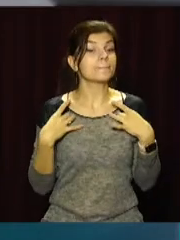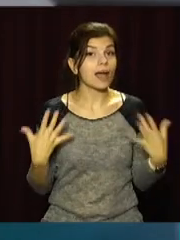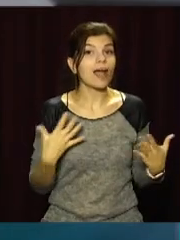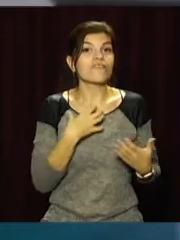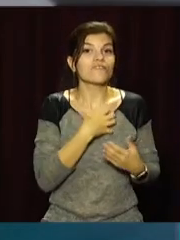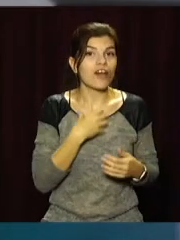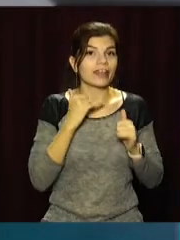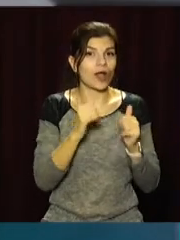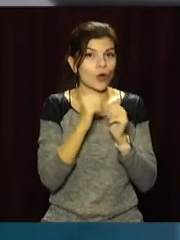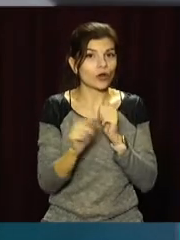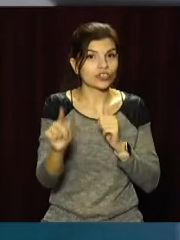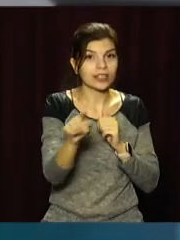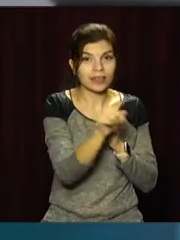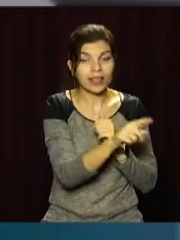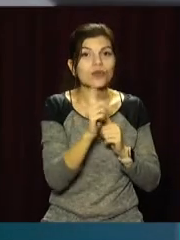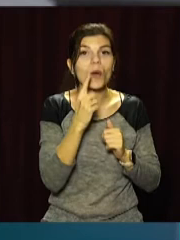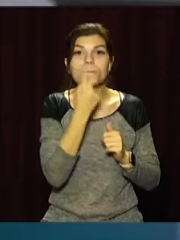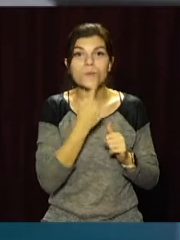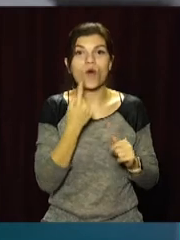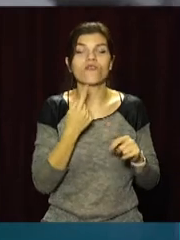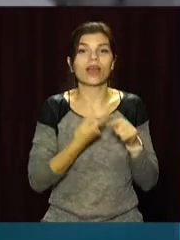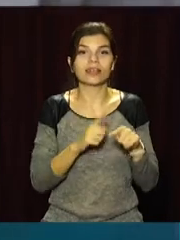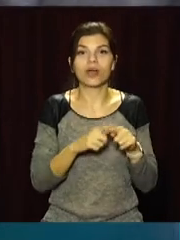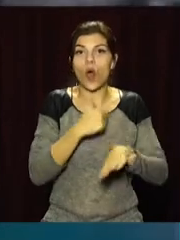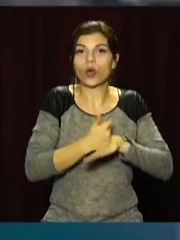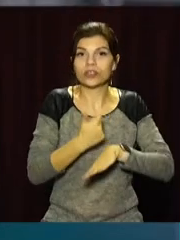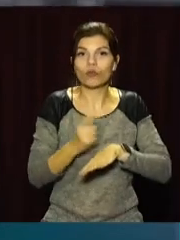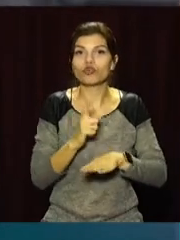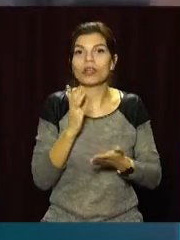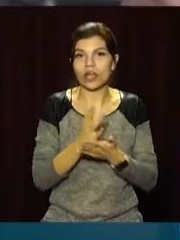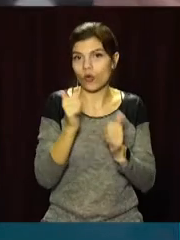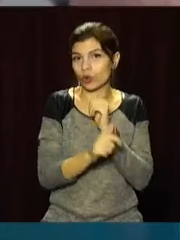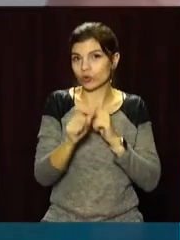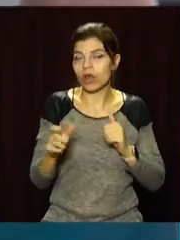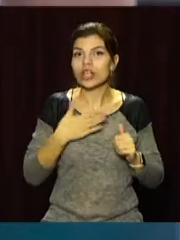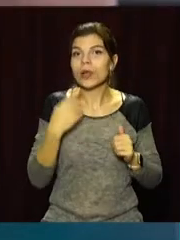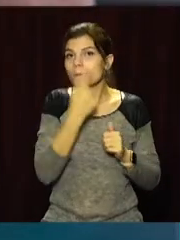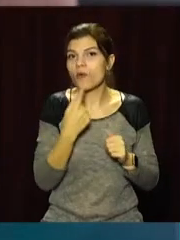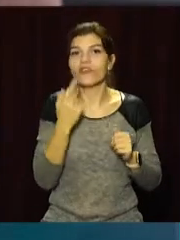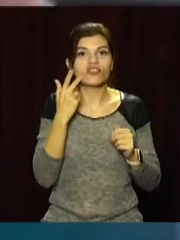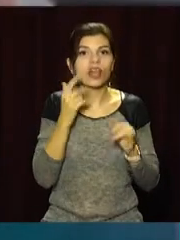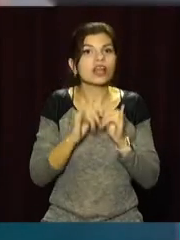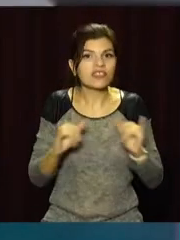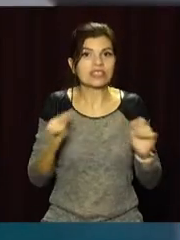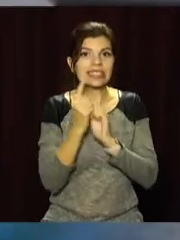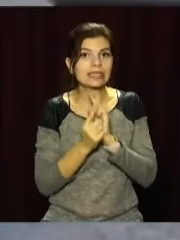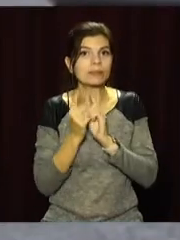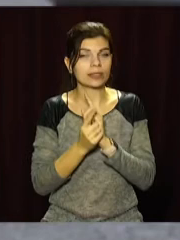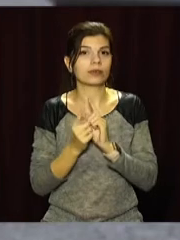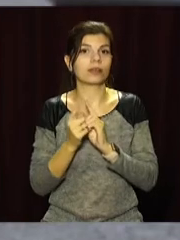для кожної нації, оскільки мова – це основне, що є у кожної людини. Наша мова постійно розвивається. Вона